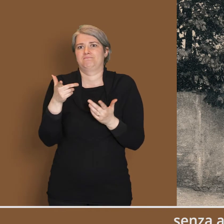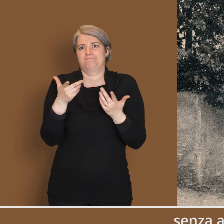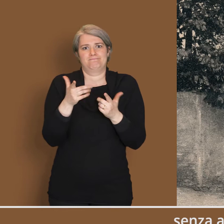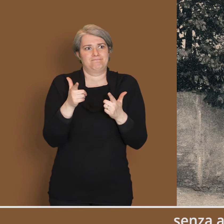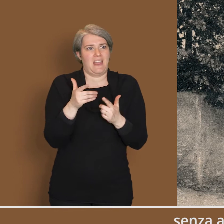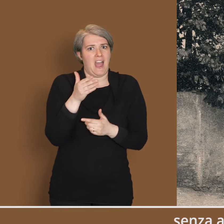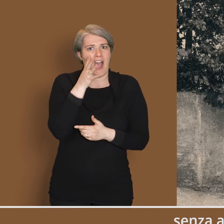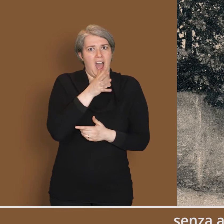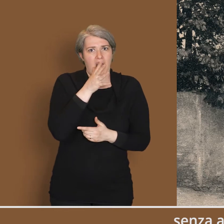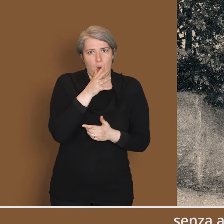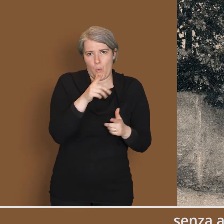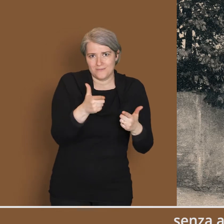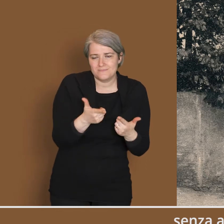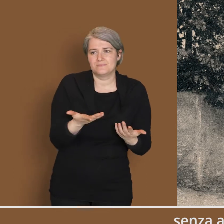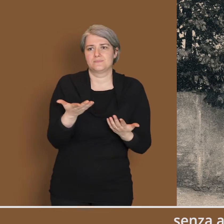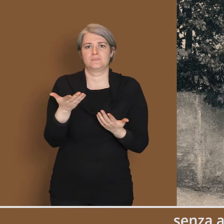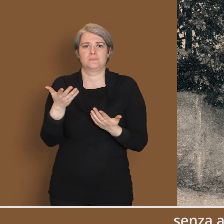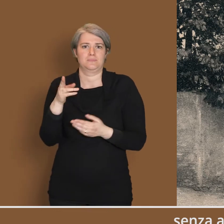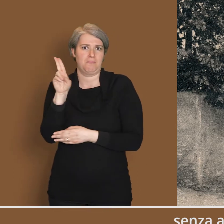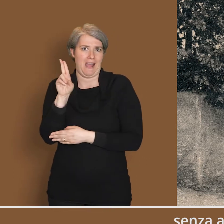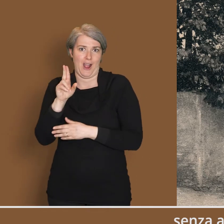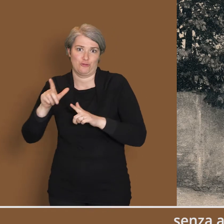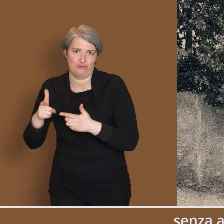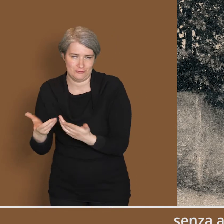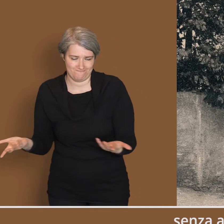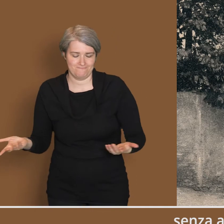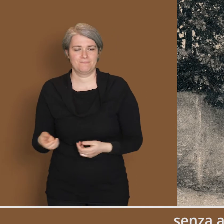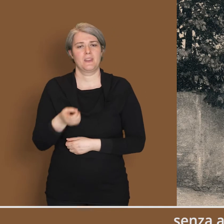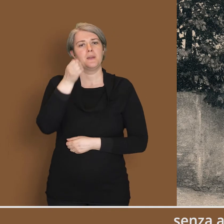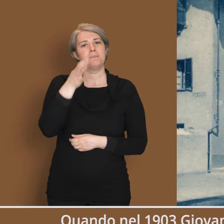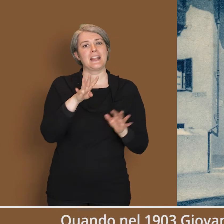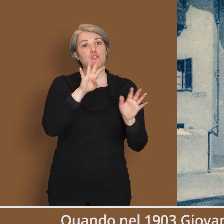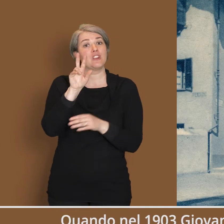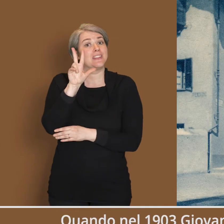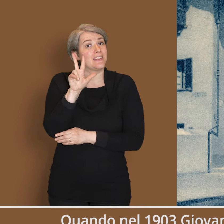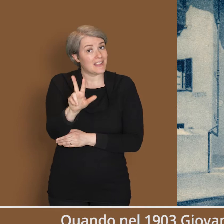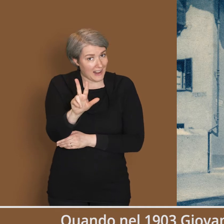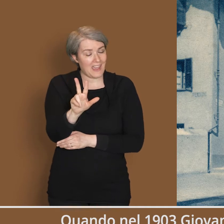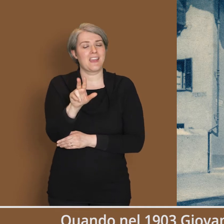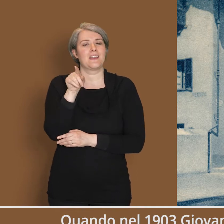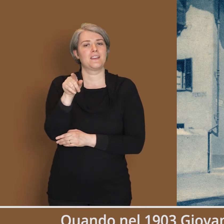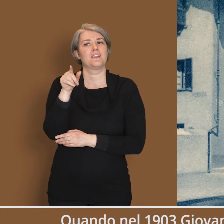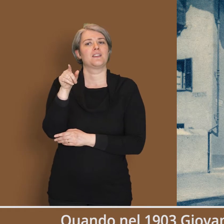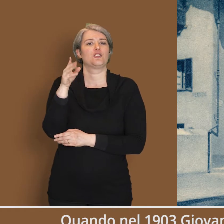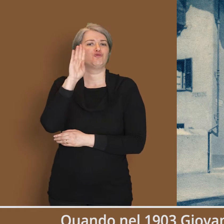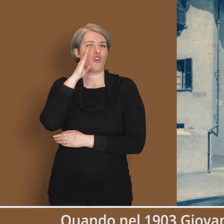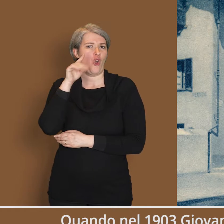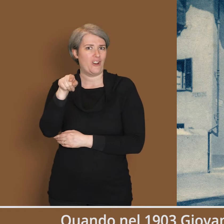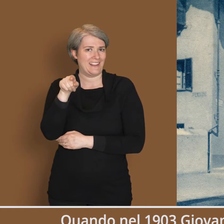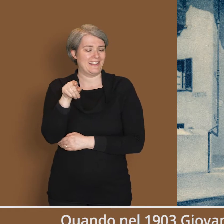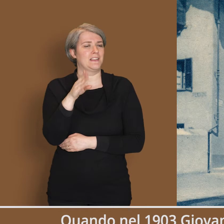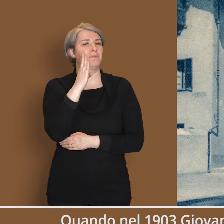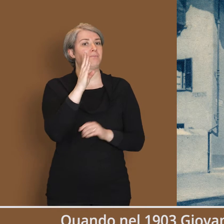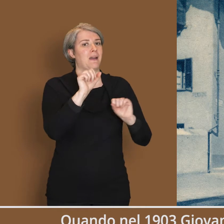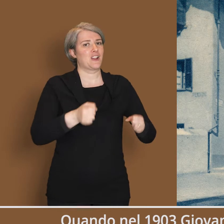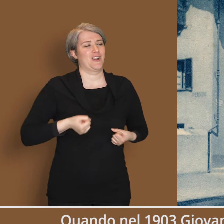Senza acqua corrente e senza servizi igienici. Quando nel 1903 Giovanni Giolitti